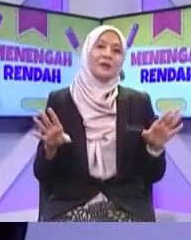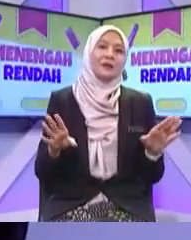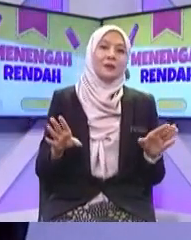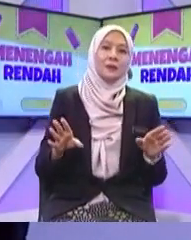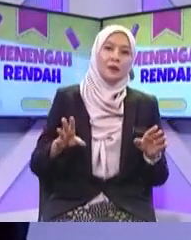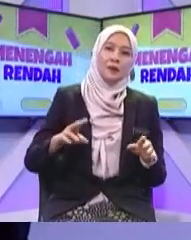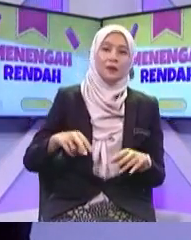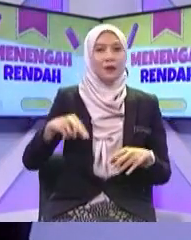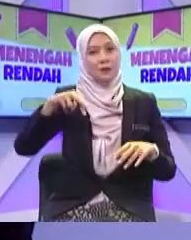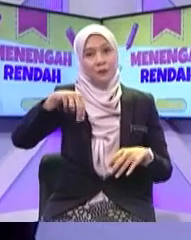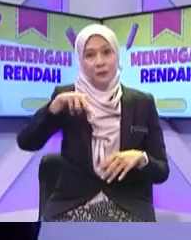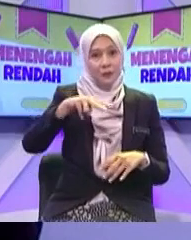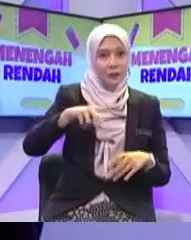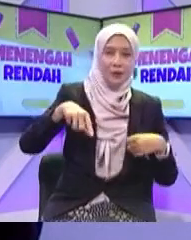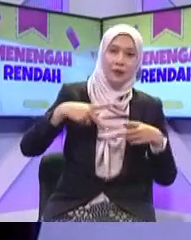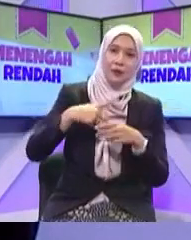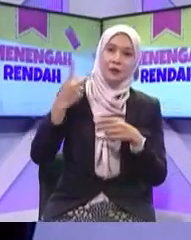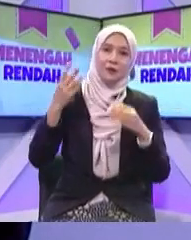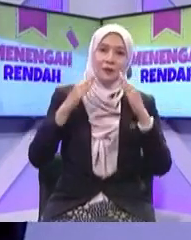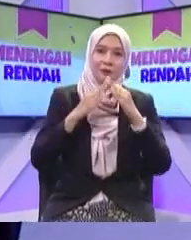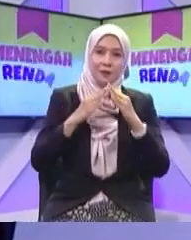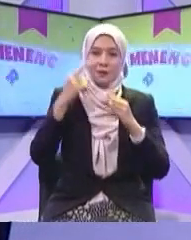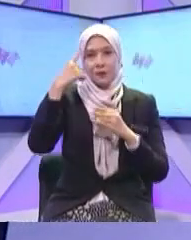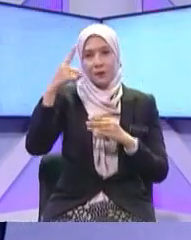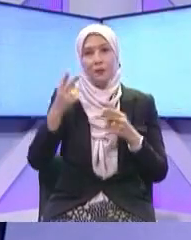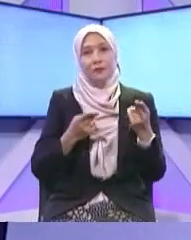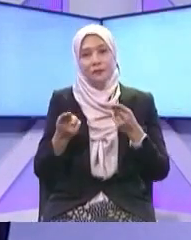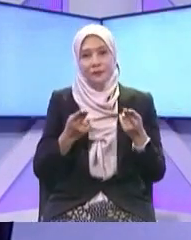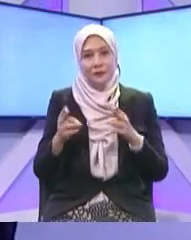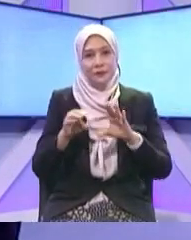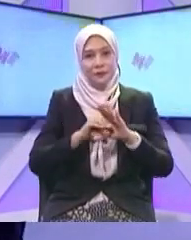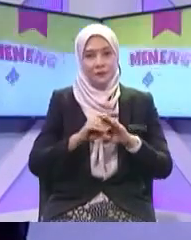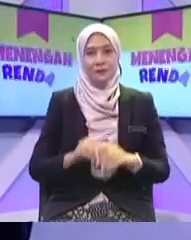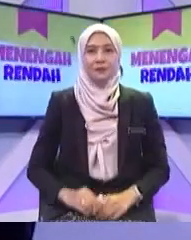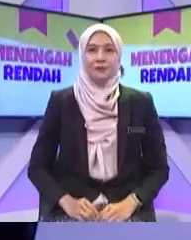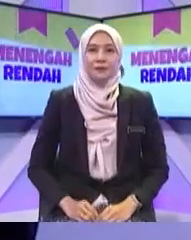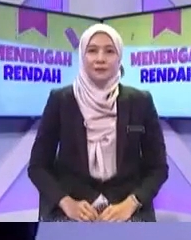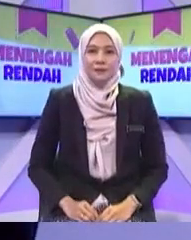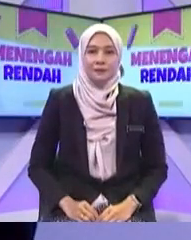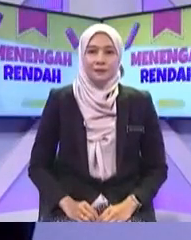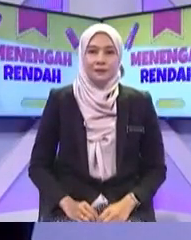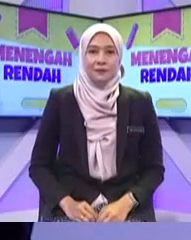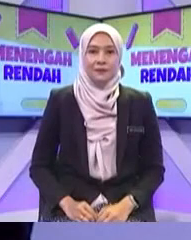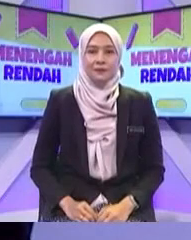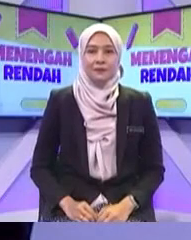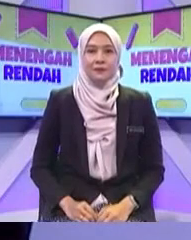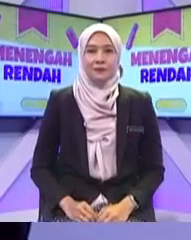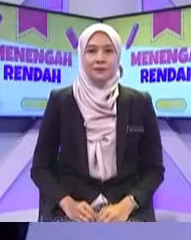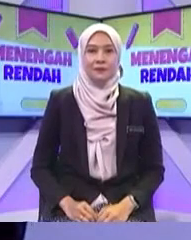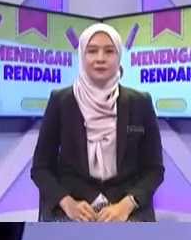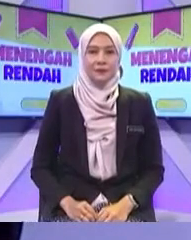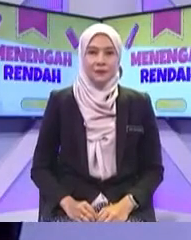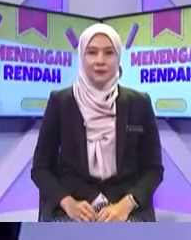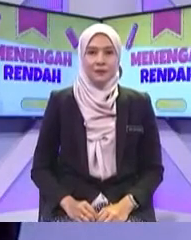Itu adalah E-perbankan Okey Seterusnya adalah Multimedia interaktif Apakah yang dikatakan Dengan multimedia